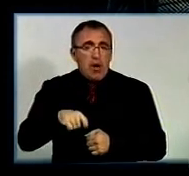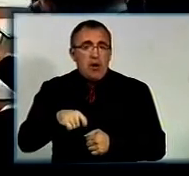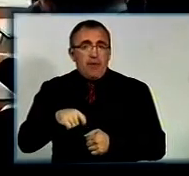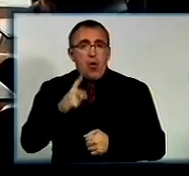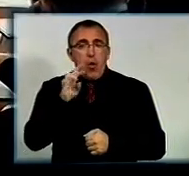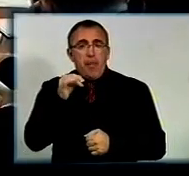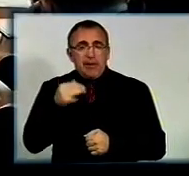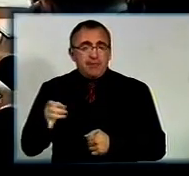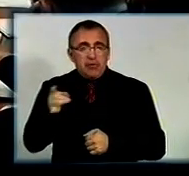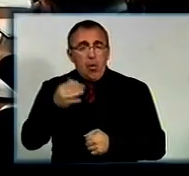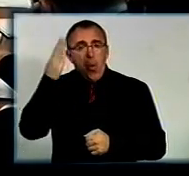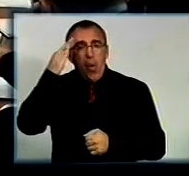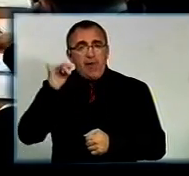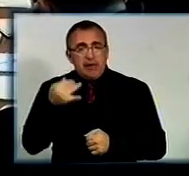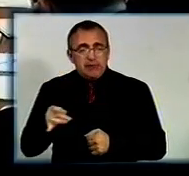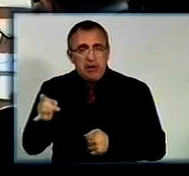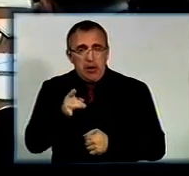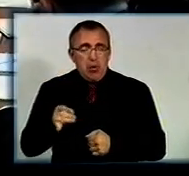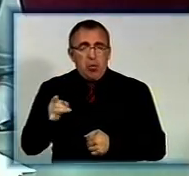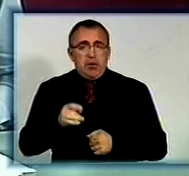Компаніївський район, Голованівський район.